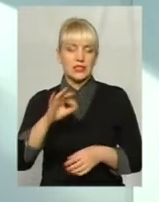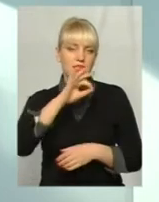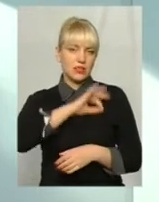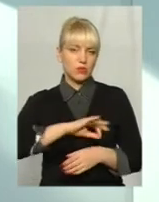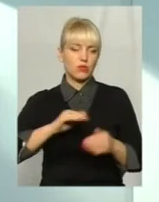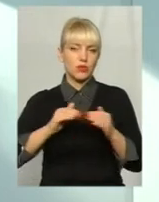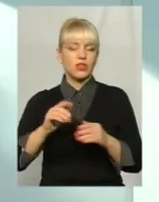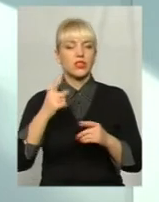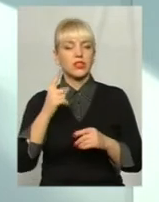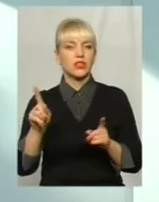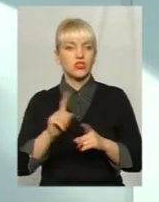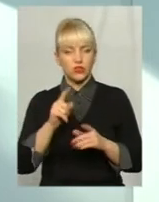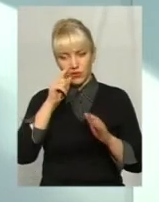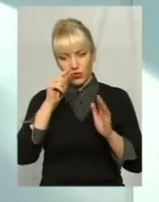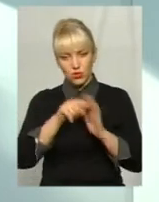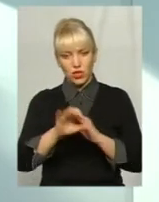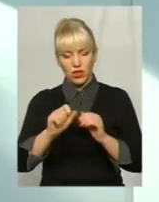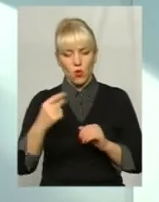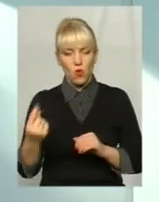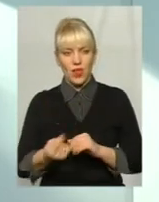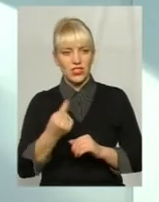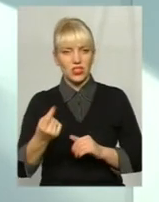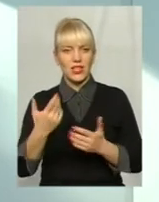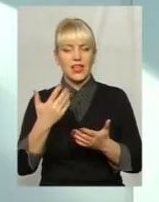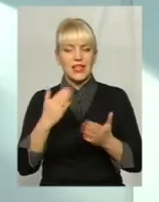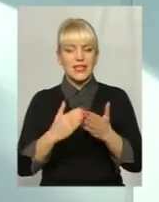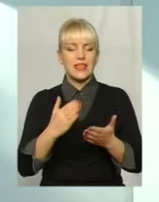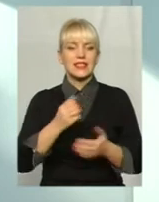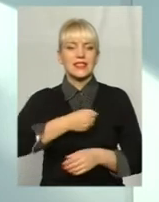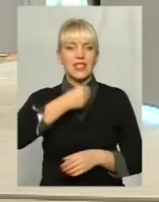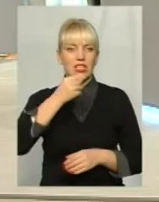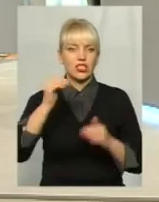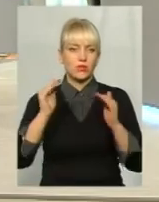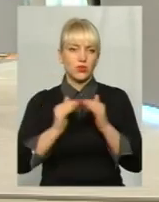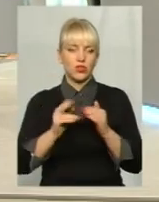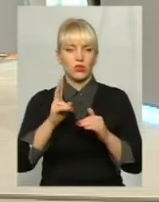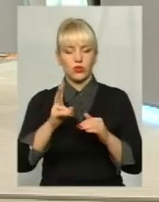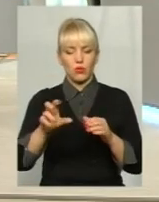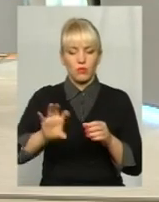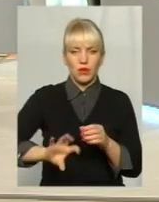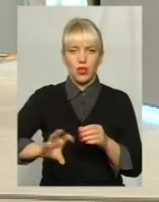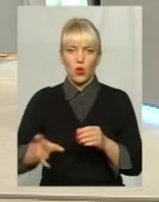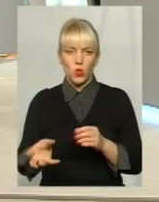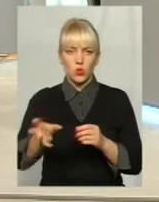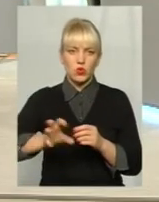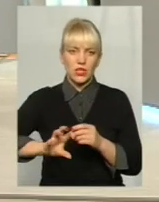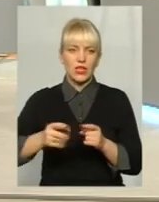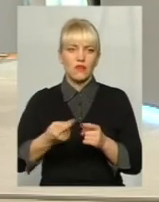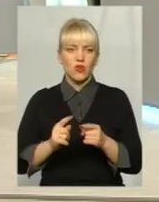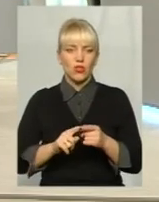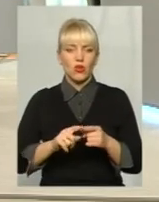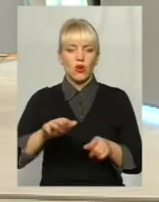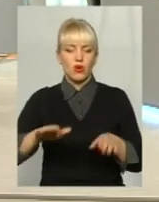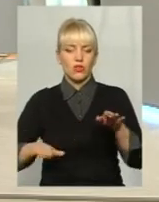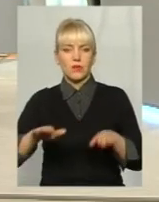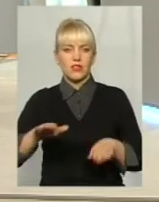будинок. Єдине, що втручання в лічильники, от є старші будинки, які підкручують сюди і туди, воно розбалансовує